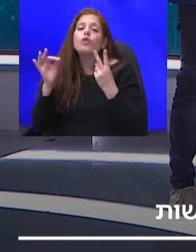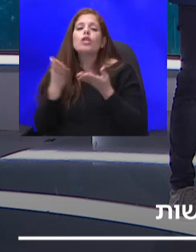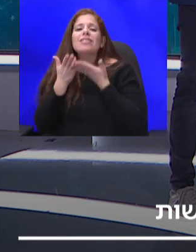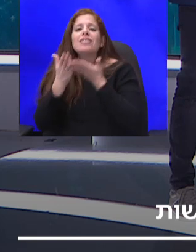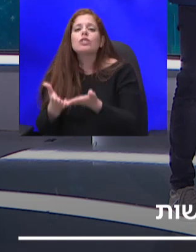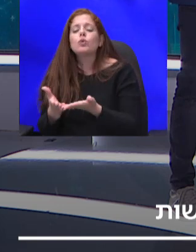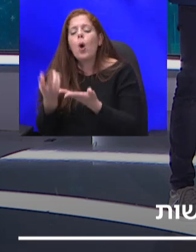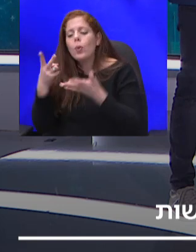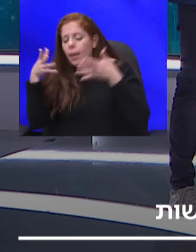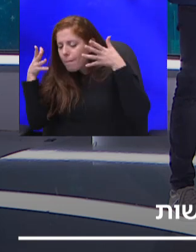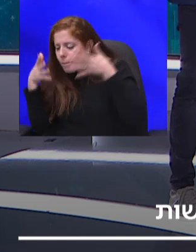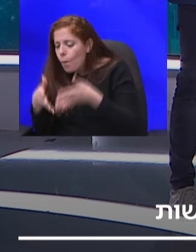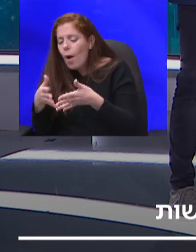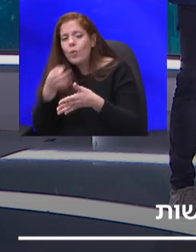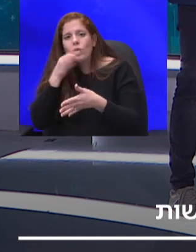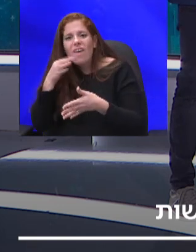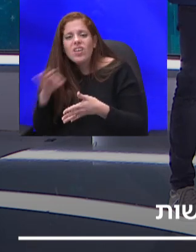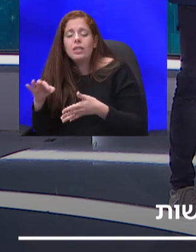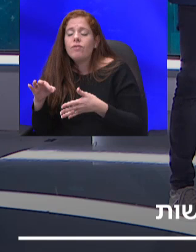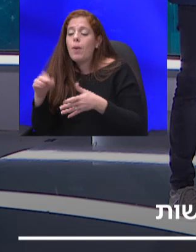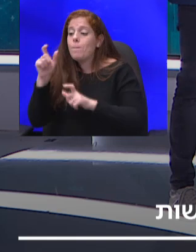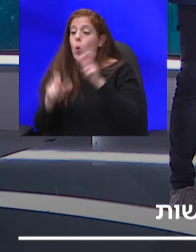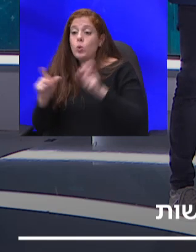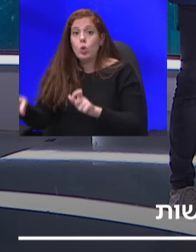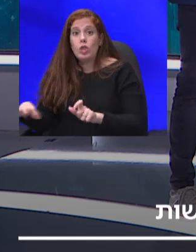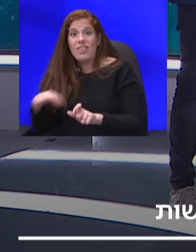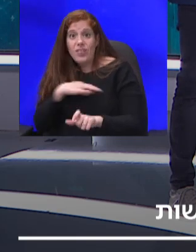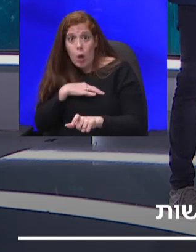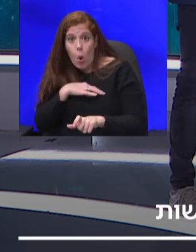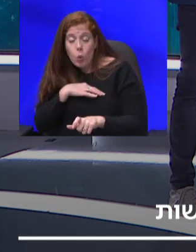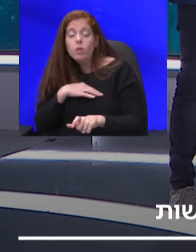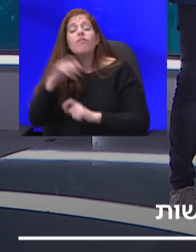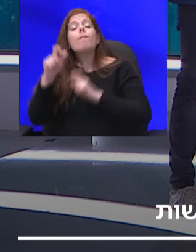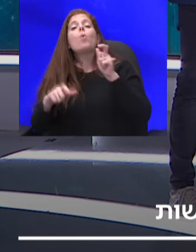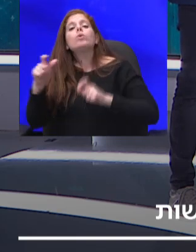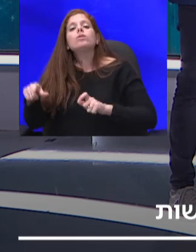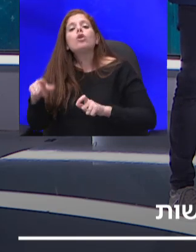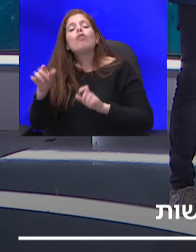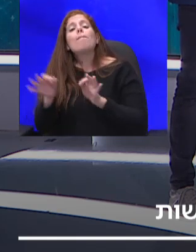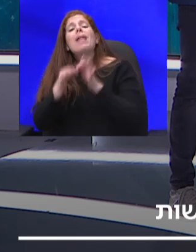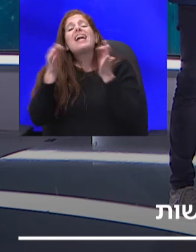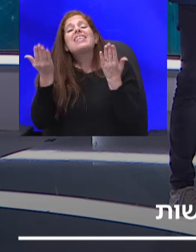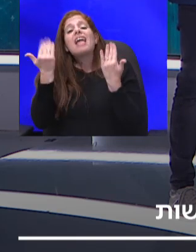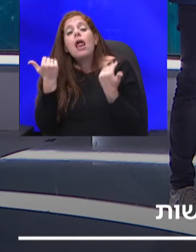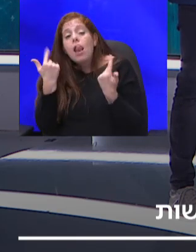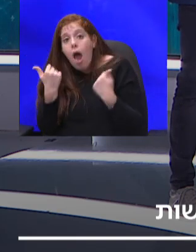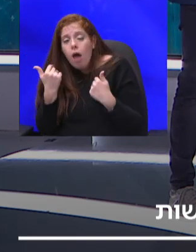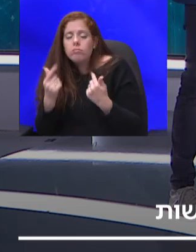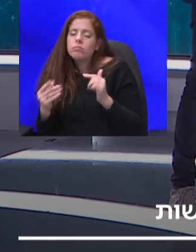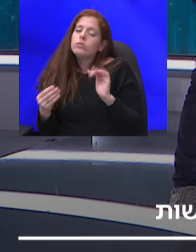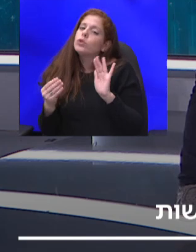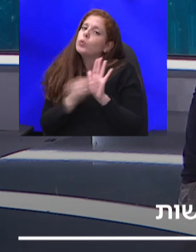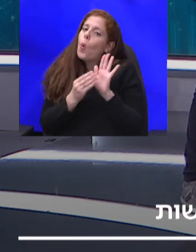אפקטיבי באוכלוסיות שנפגעו, ובאוכלוסיות שמלכתחילה זקוקות ליותר סיוע,